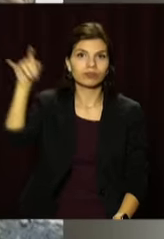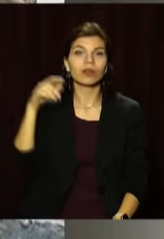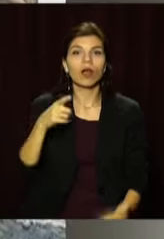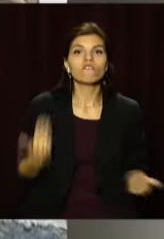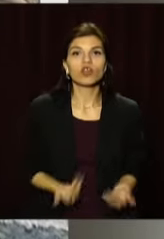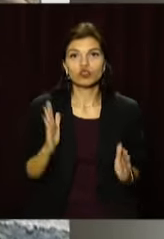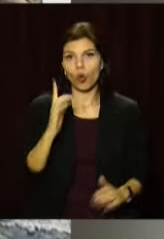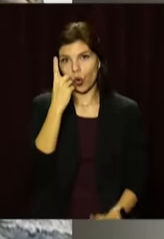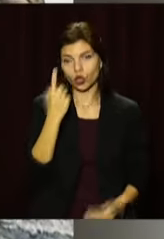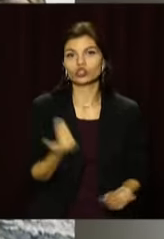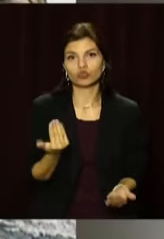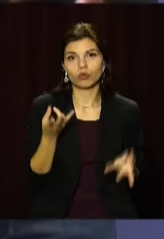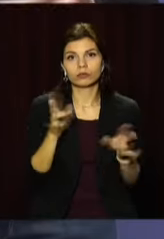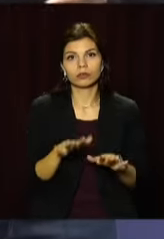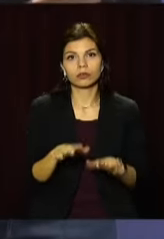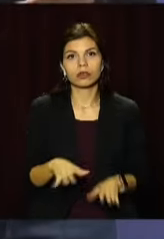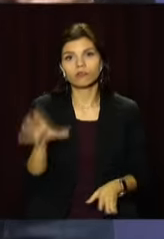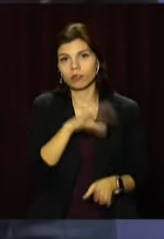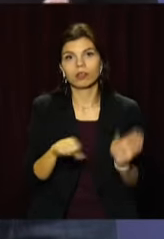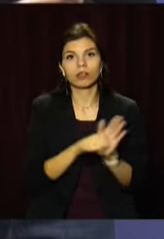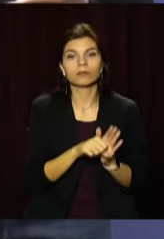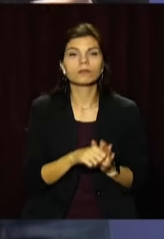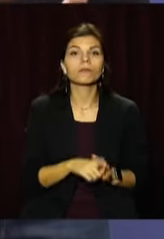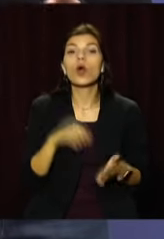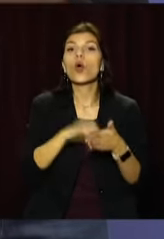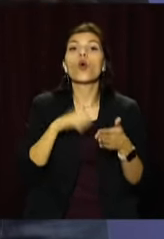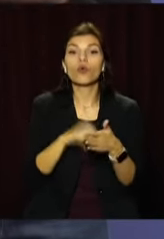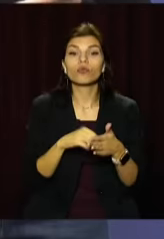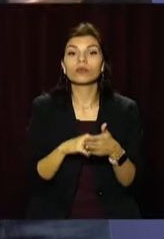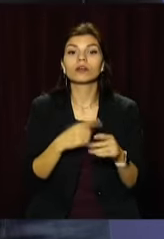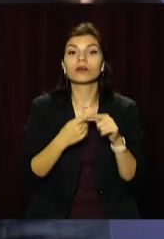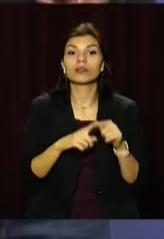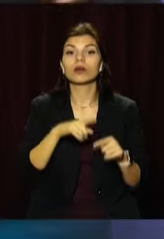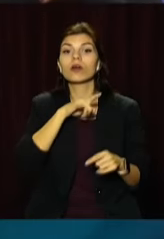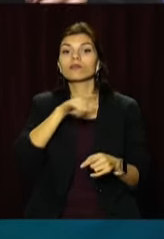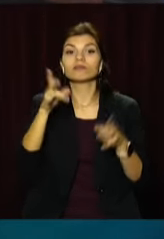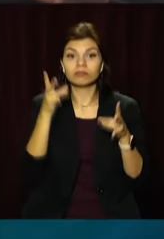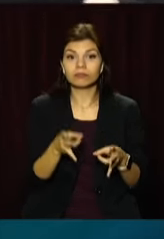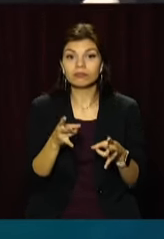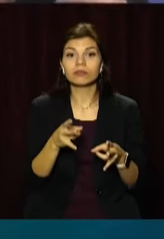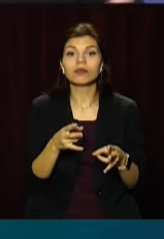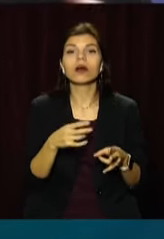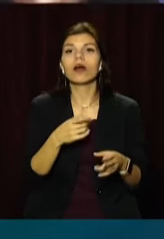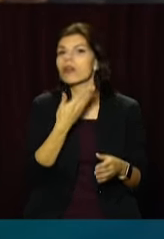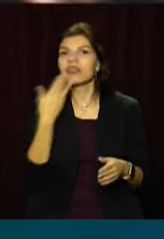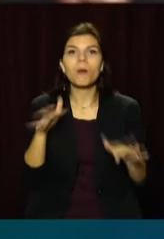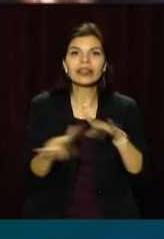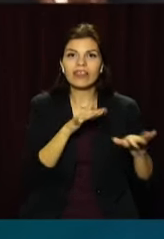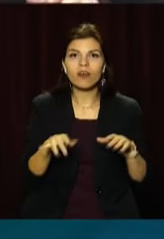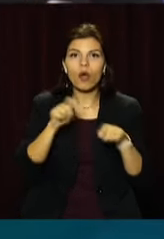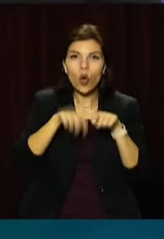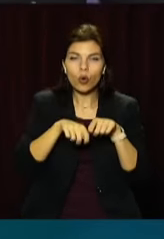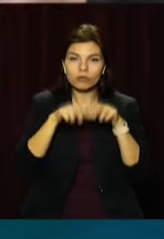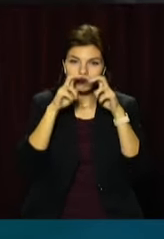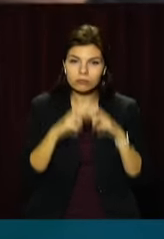лише один курсант. Головними причинами катастрофи стали відсутність дієвого контролю з організацією та